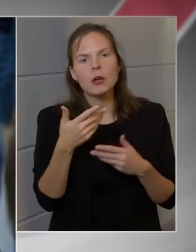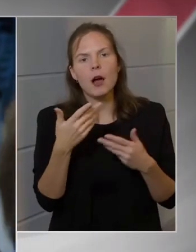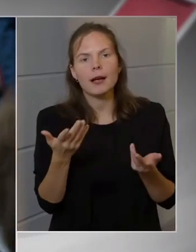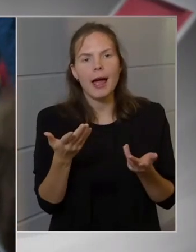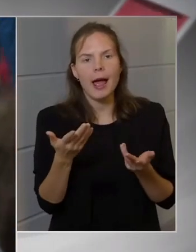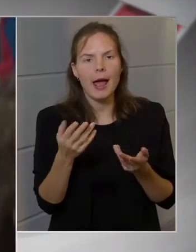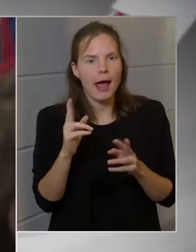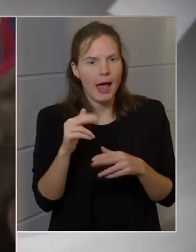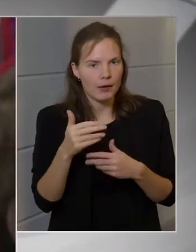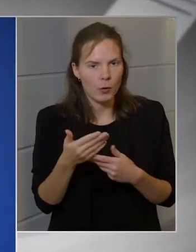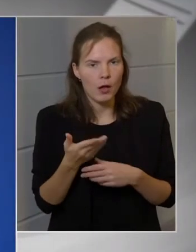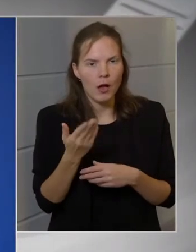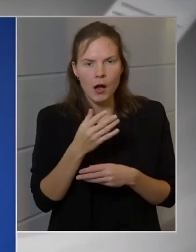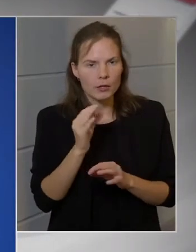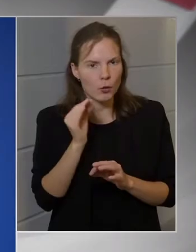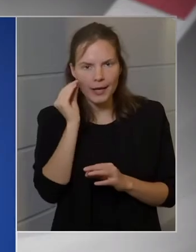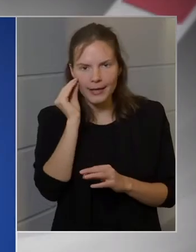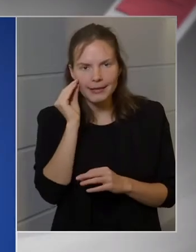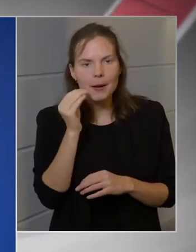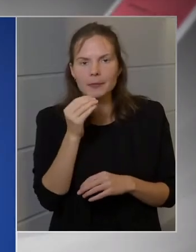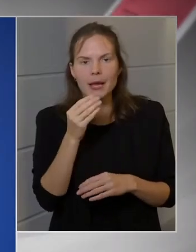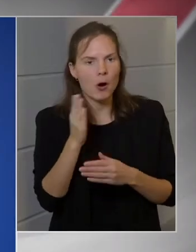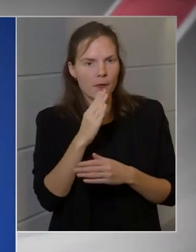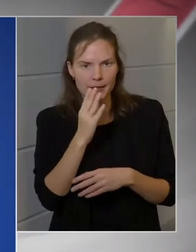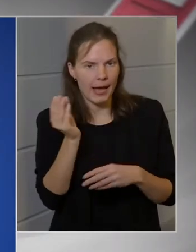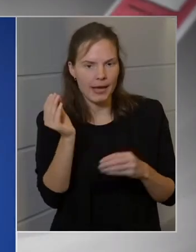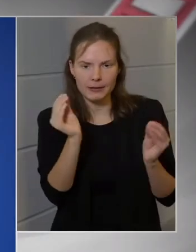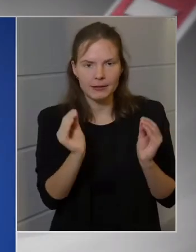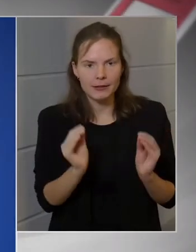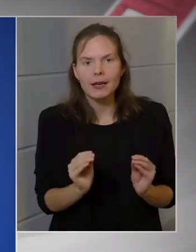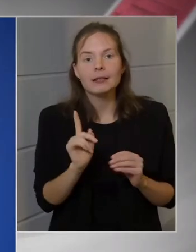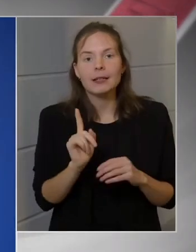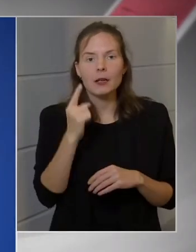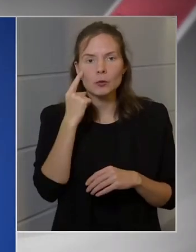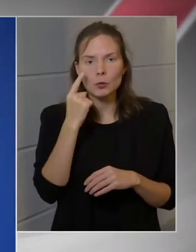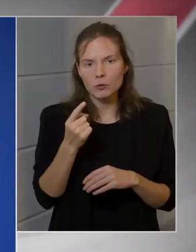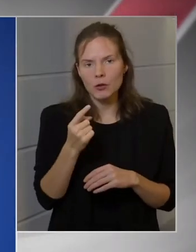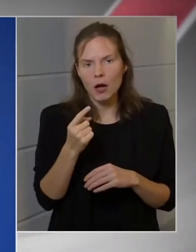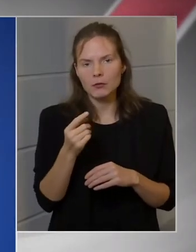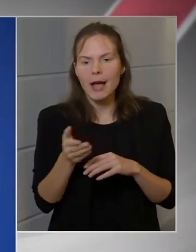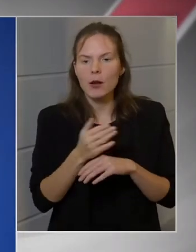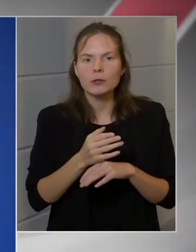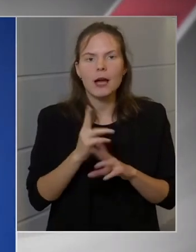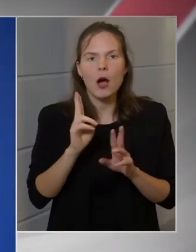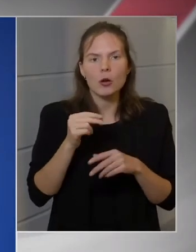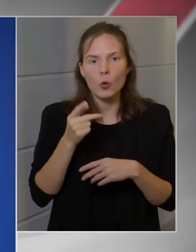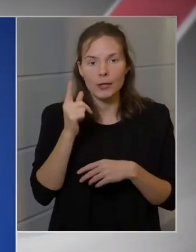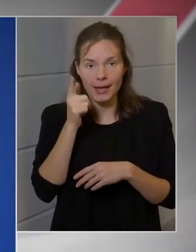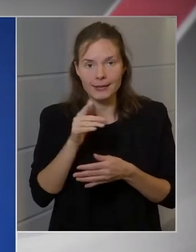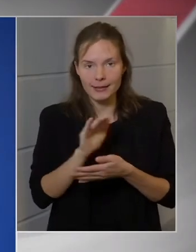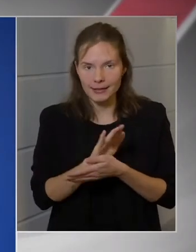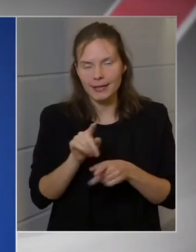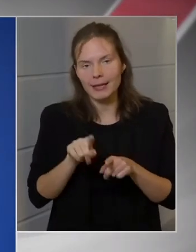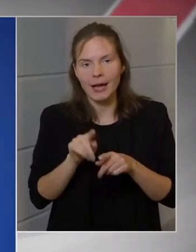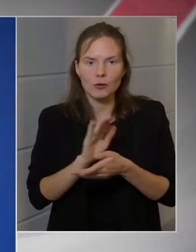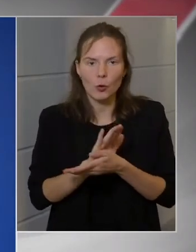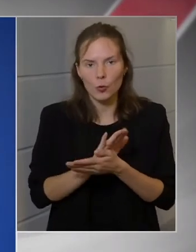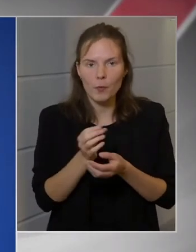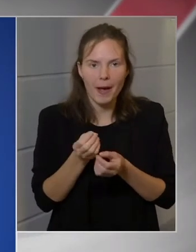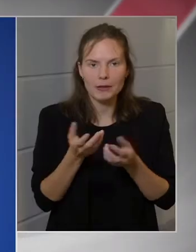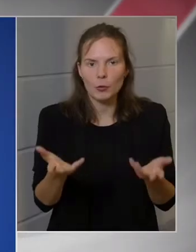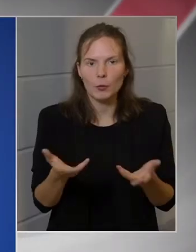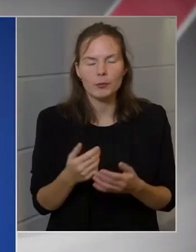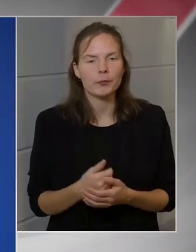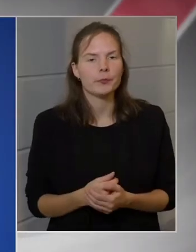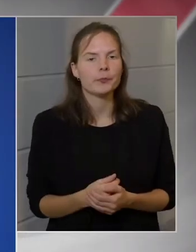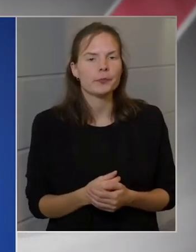egyáltalán arról, azt ha jól értem, akkor nem a Fidesz állította össze, de tudtak-e előtte arról, hogy ki fog jönni egy ilyen dokumentum? Köszönöm